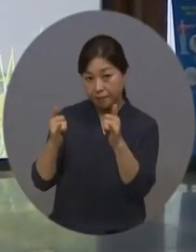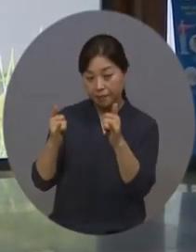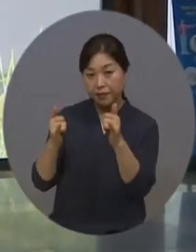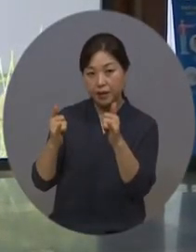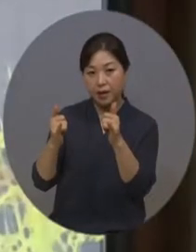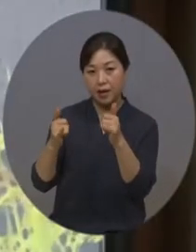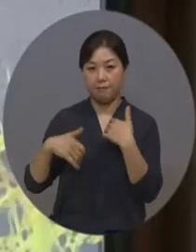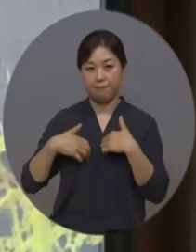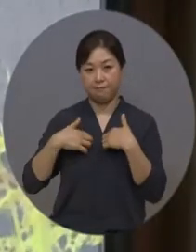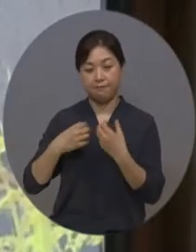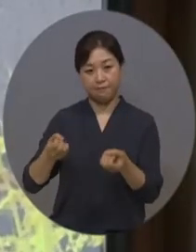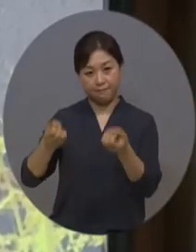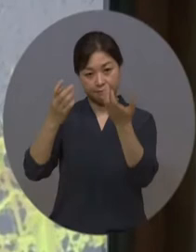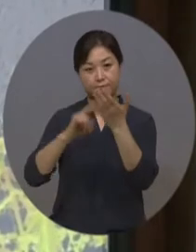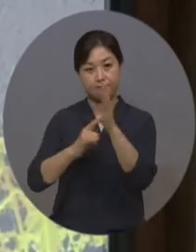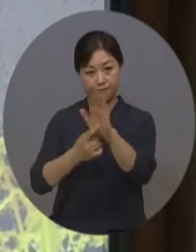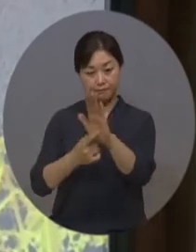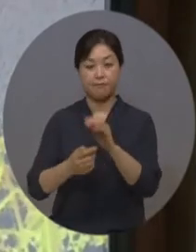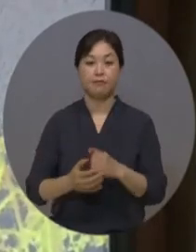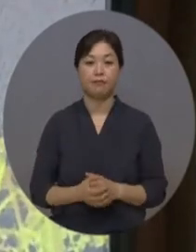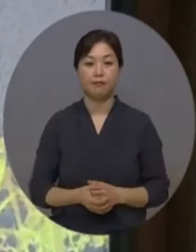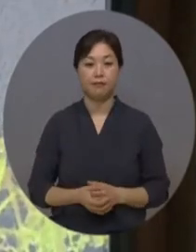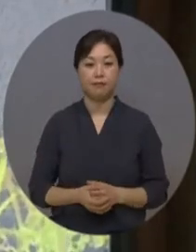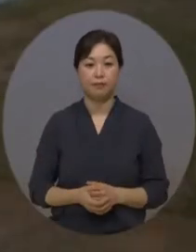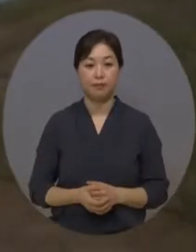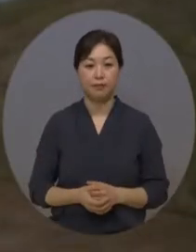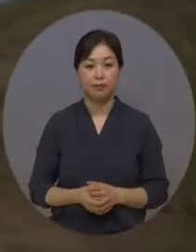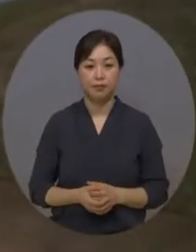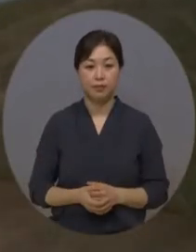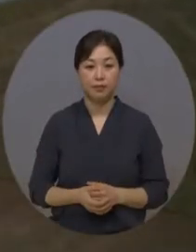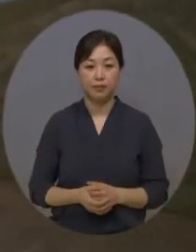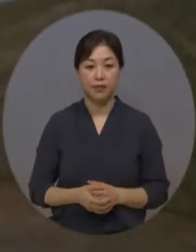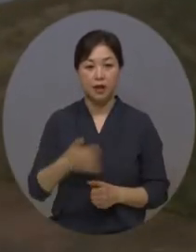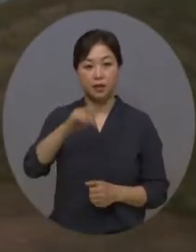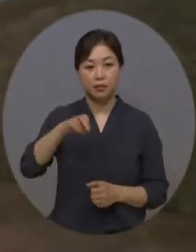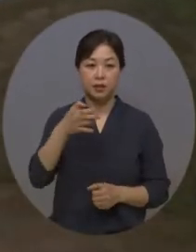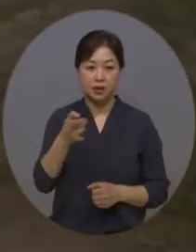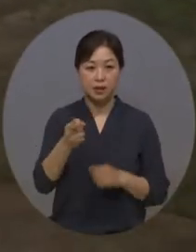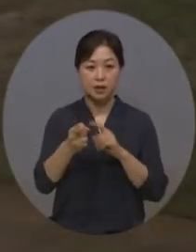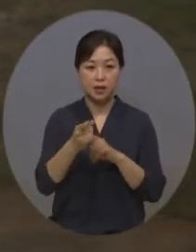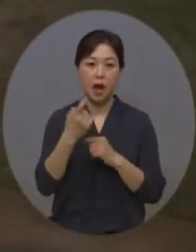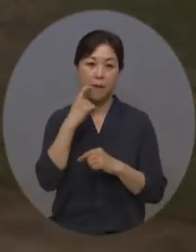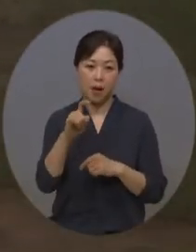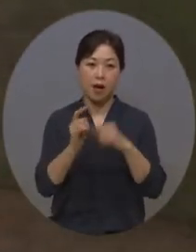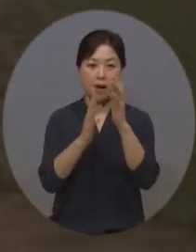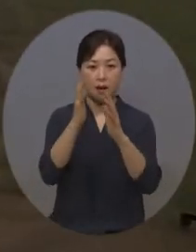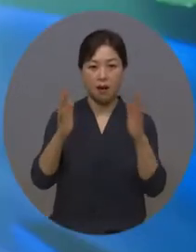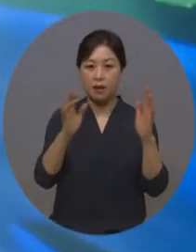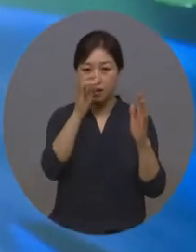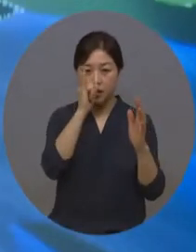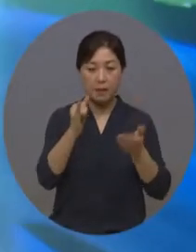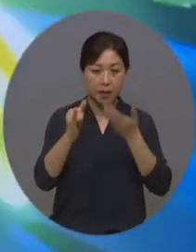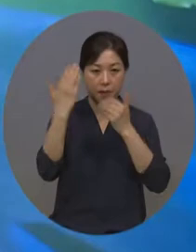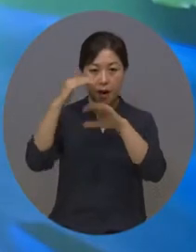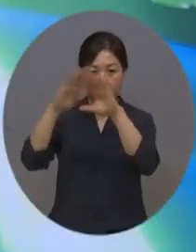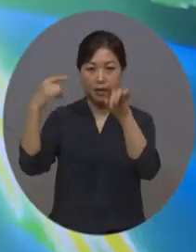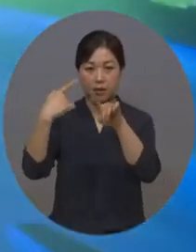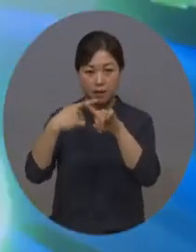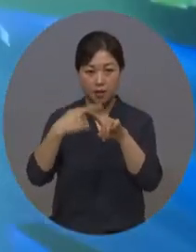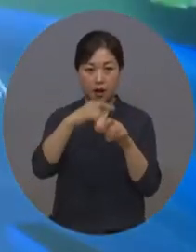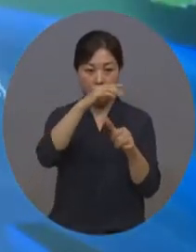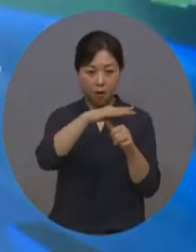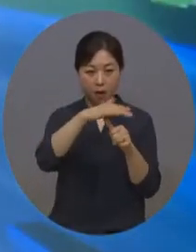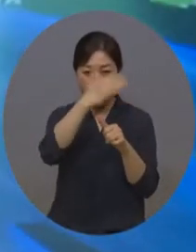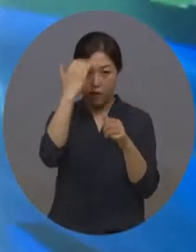환영의 메시지를 전달하는 환영합니다를 시작으로 김제의 황금빛 들력을 표현한 밥은 하늘, 그리고 어린이